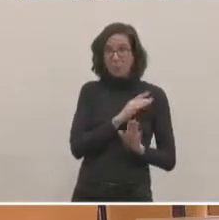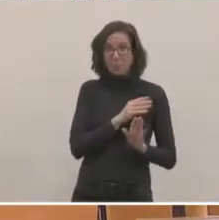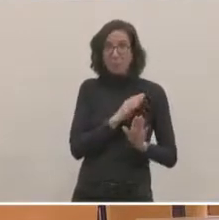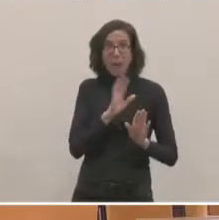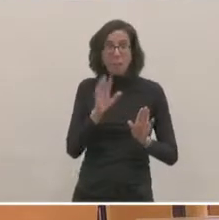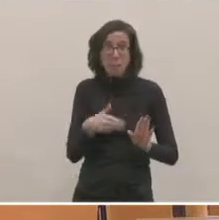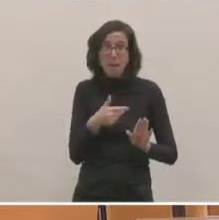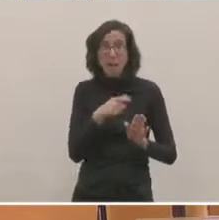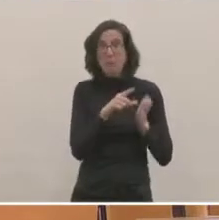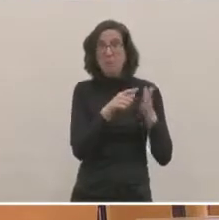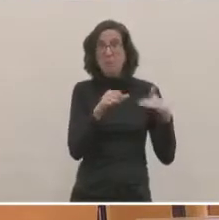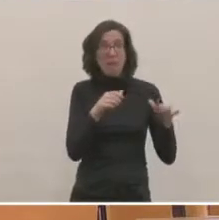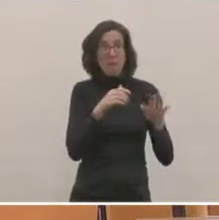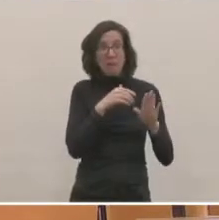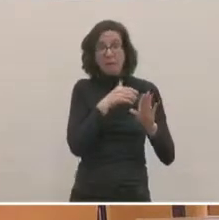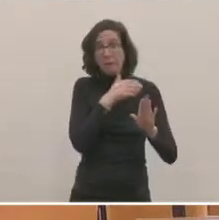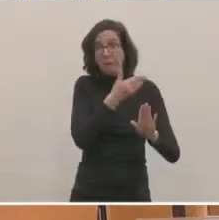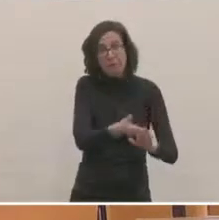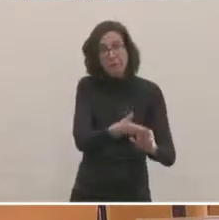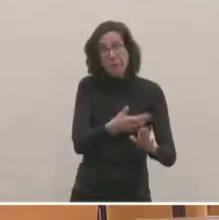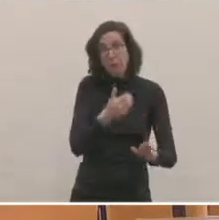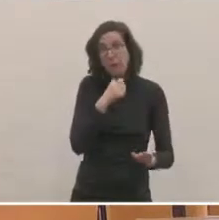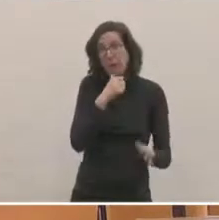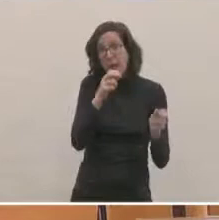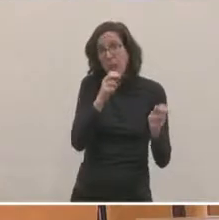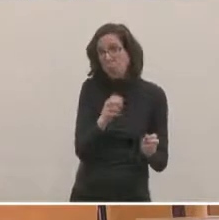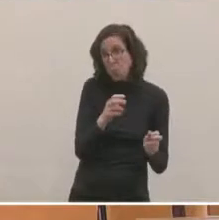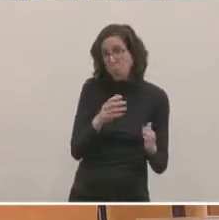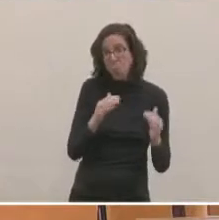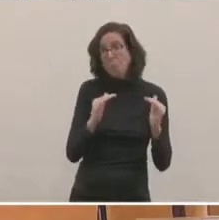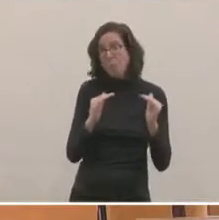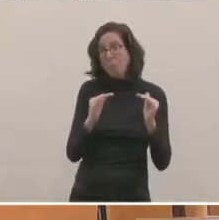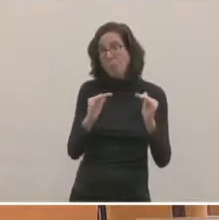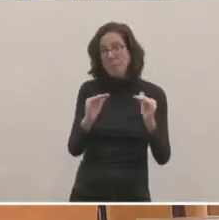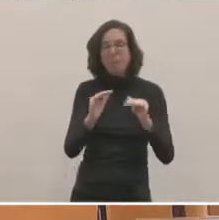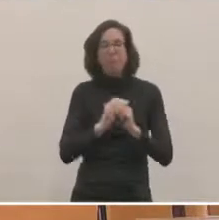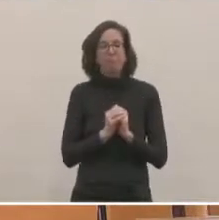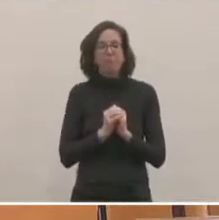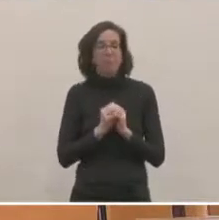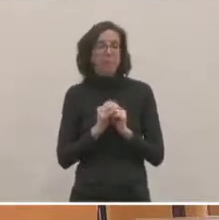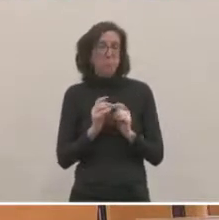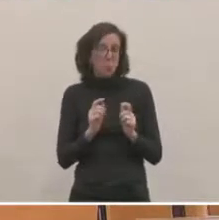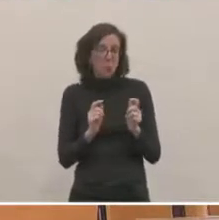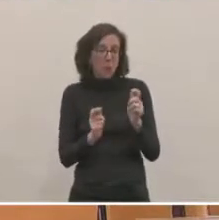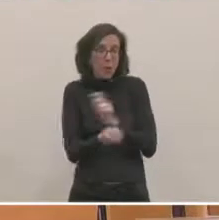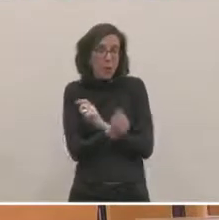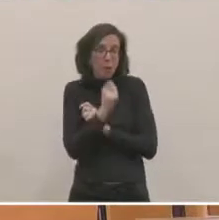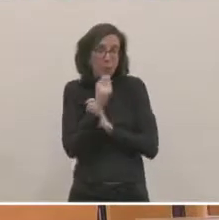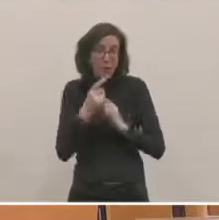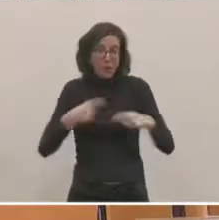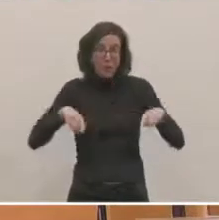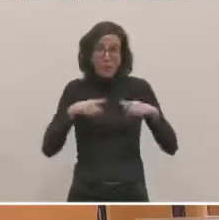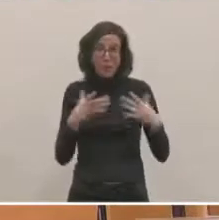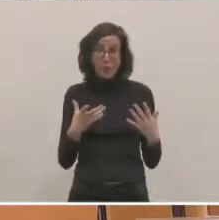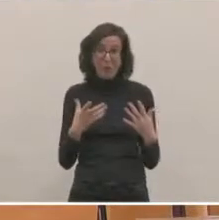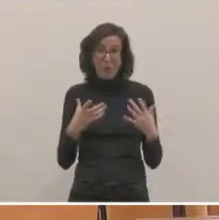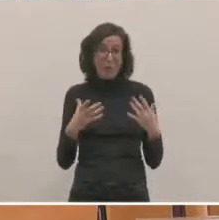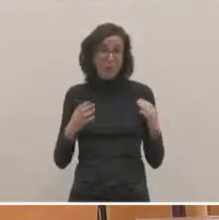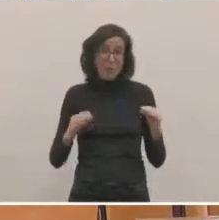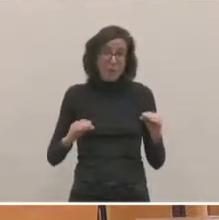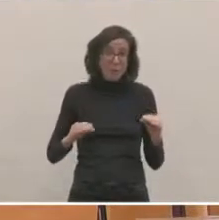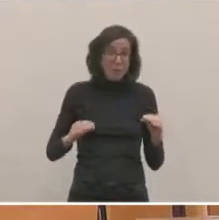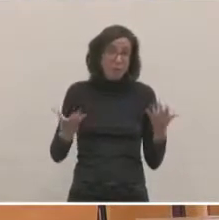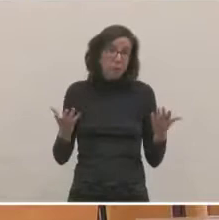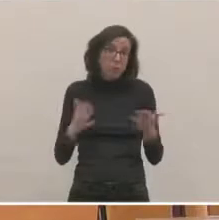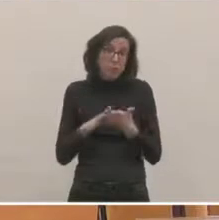tarifications actuelles. Cela ne nous a pas empêché, grâce aux avantages que donne l'organisation en régie, de multiplier par 10, quasiment par